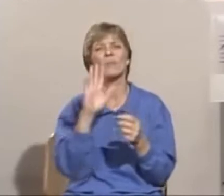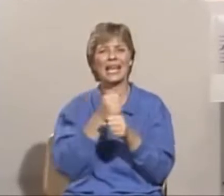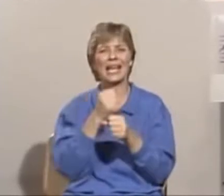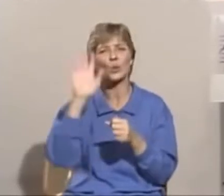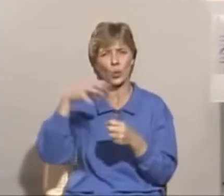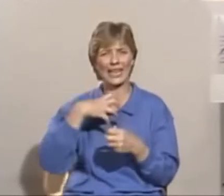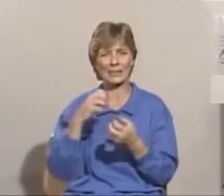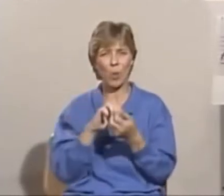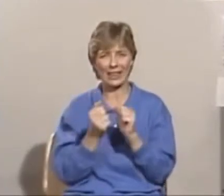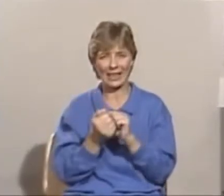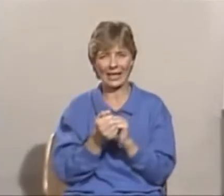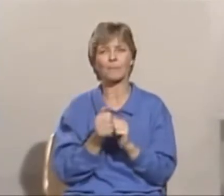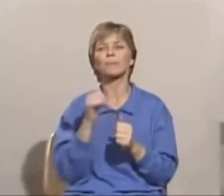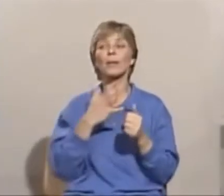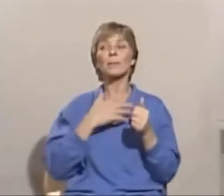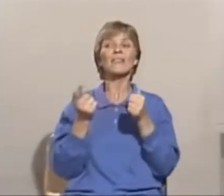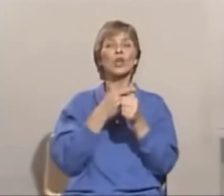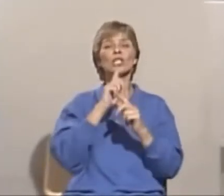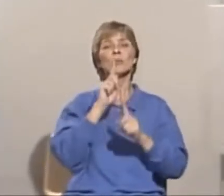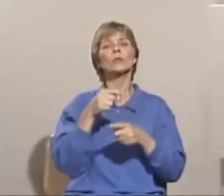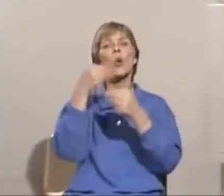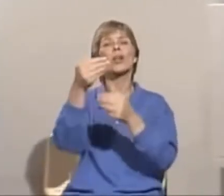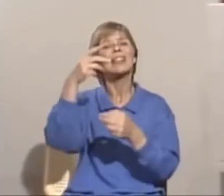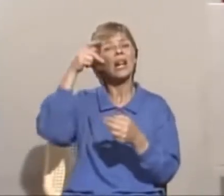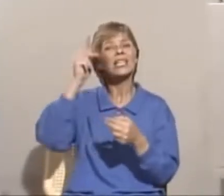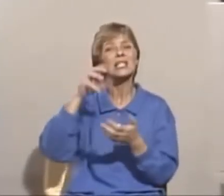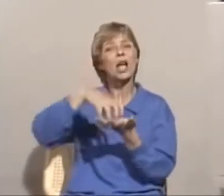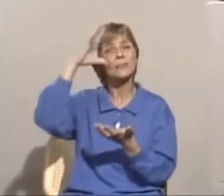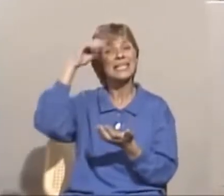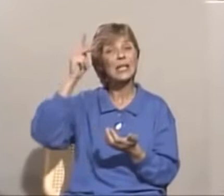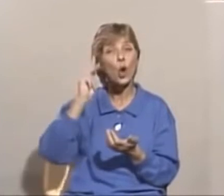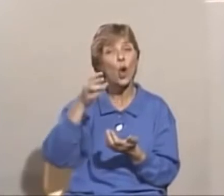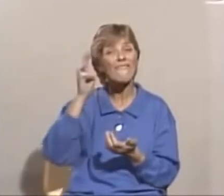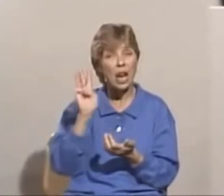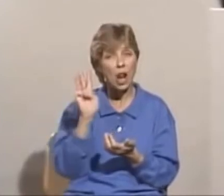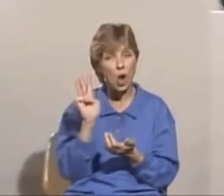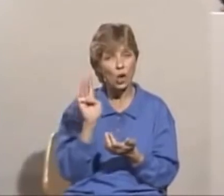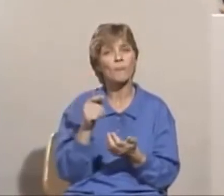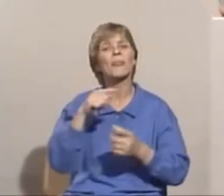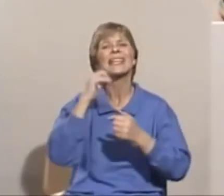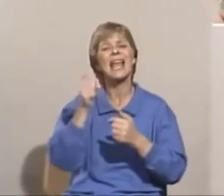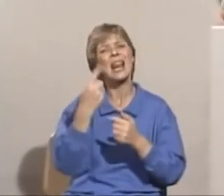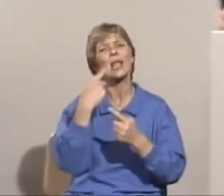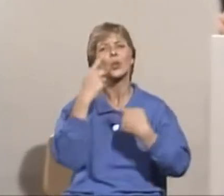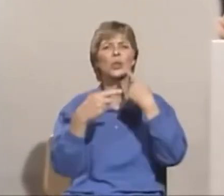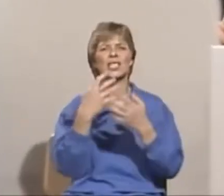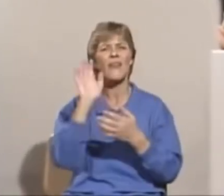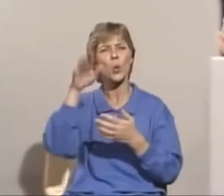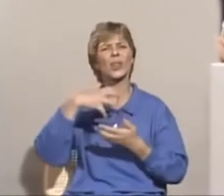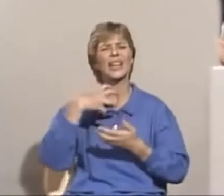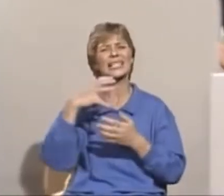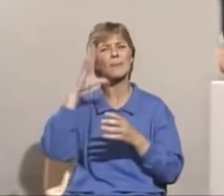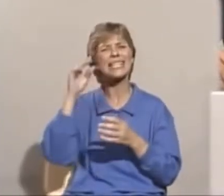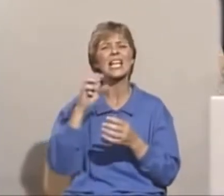Ja, mitt første spørsmål går til statsminister Kåre Villok. Og det gjelder en uttalelse fra utenriksminister